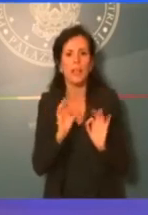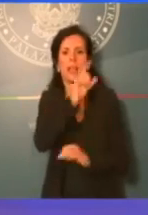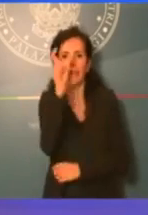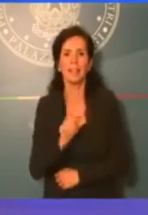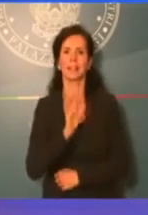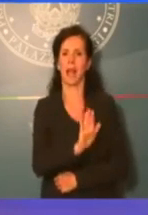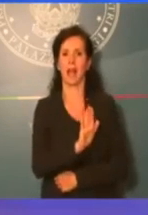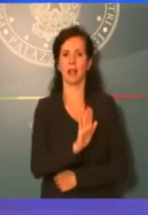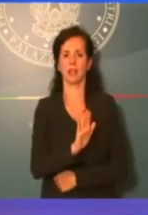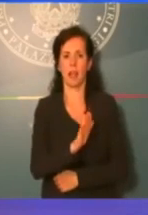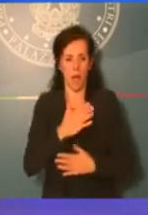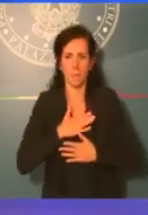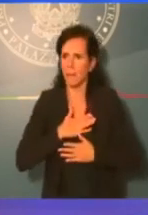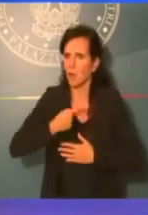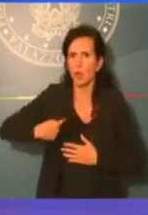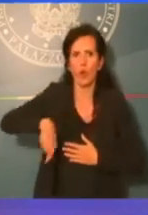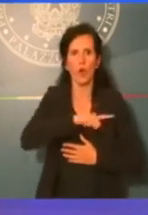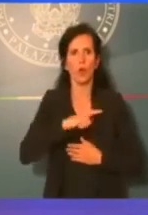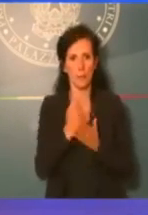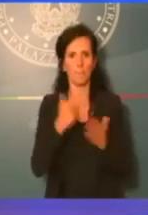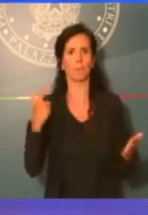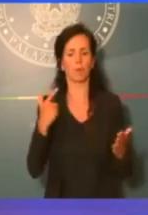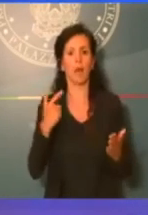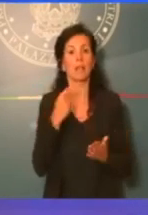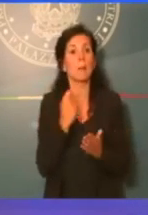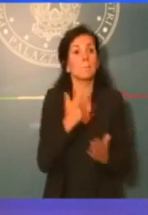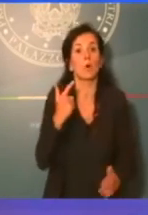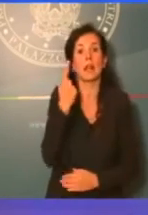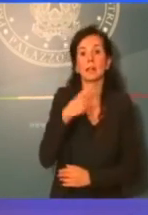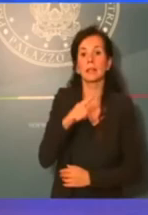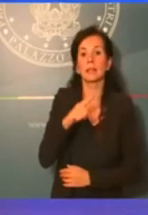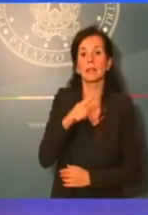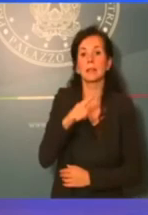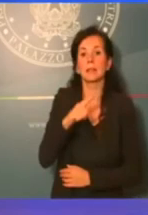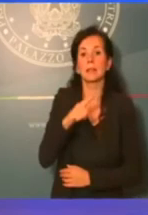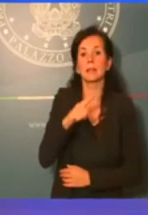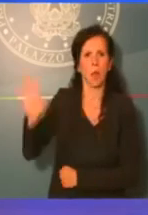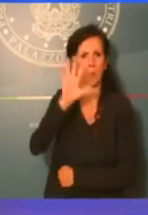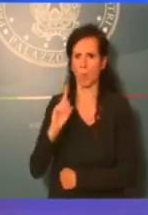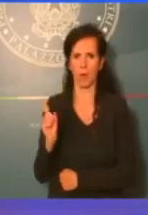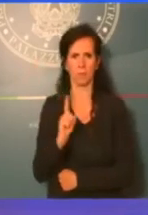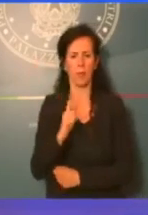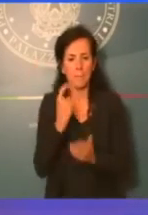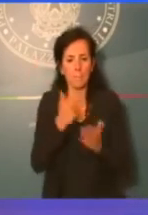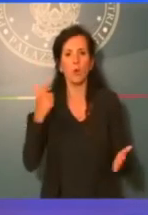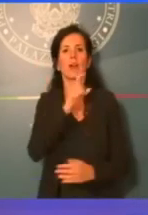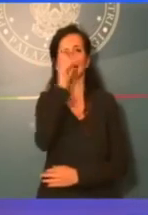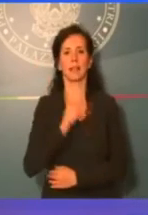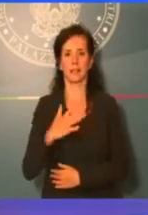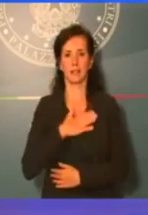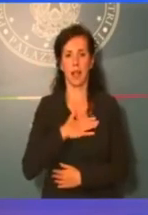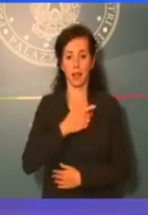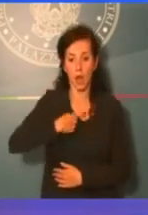È fondamentale per noi, non in funzione del rapporto con gli altri, perché noi siamo i primi che